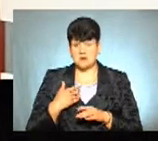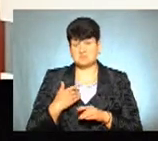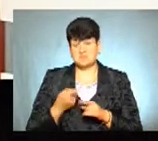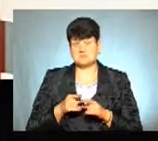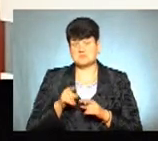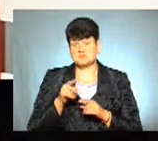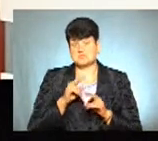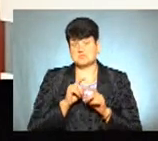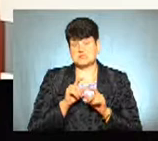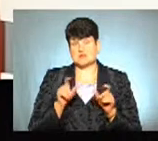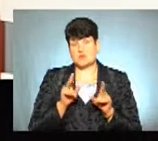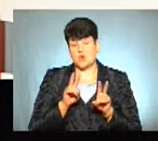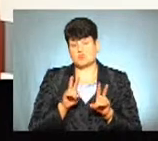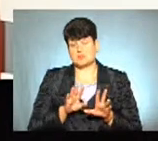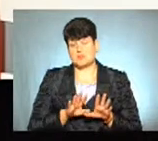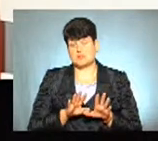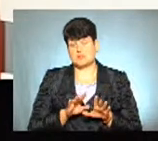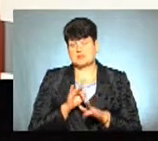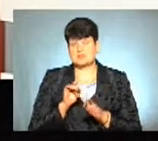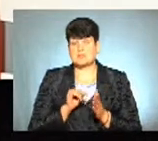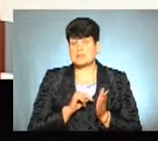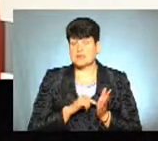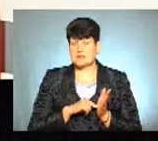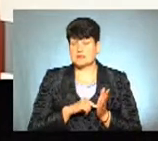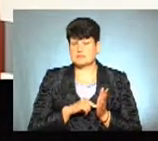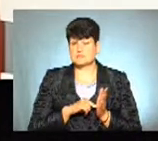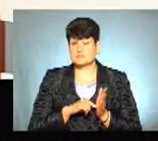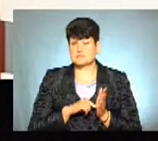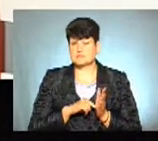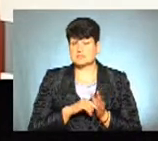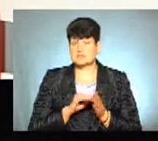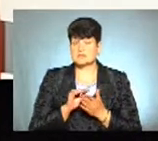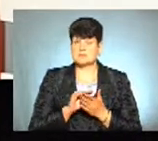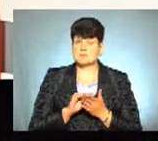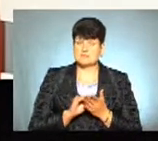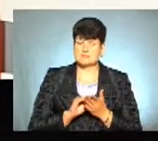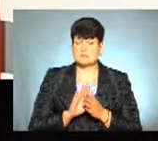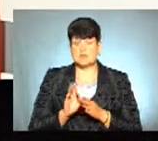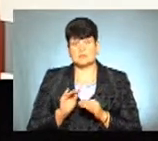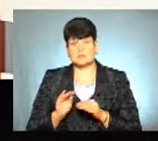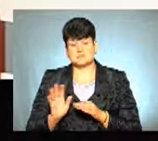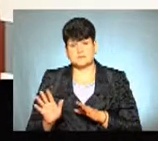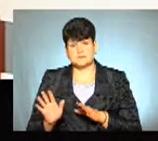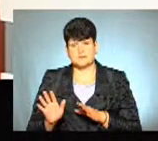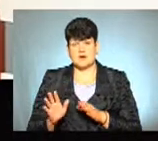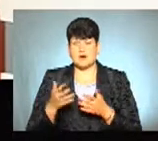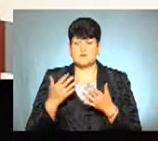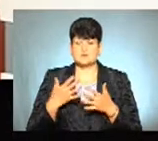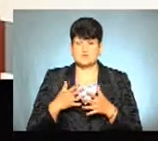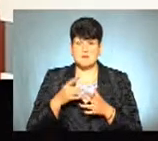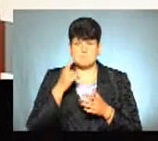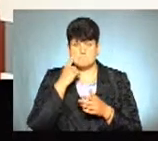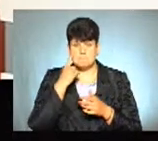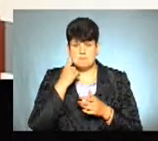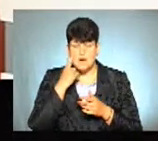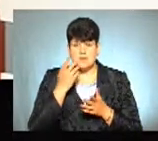заклади розглядали з питання склав, не склав, а не вже, скажімо, бали,